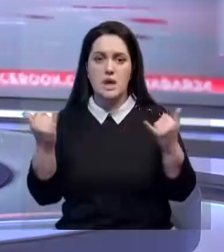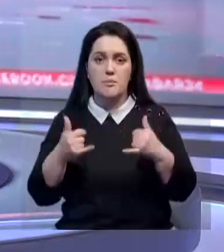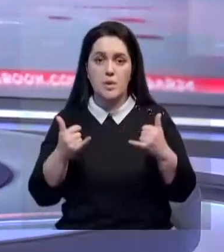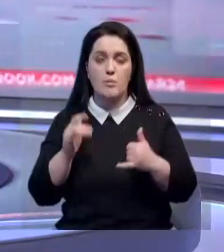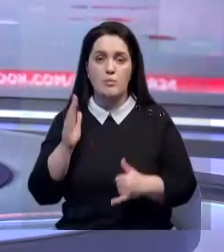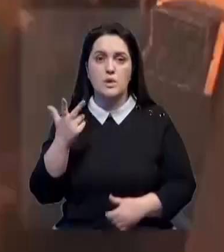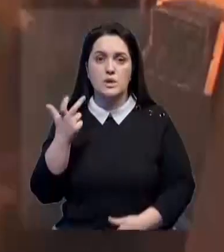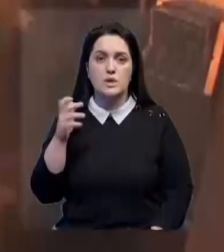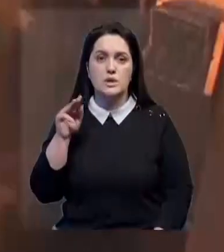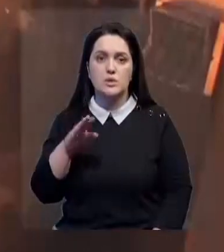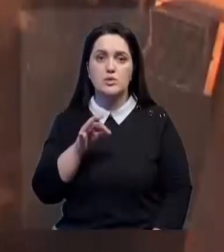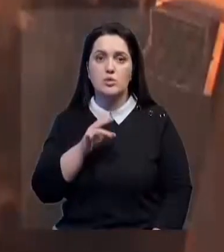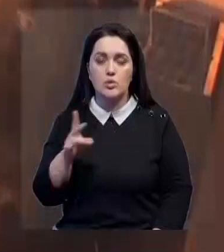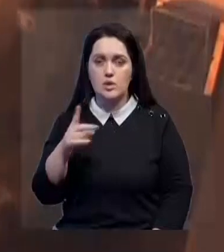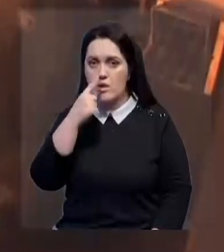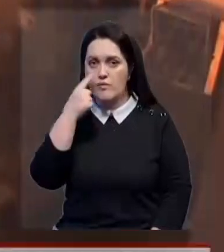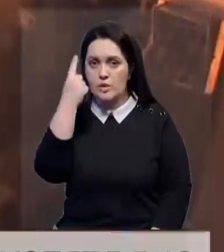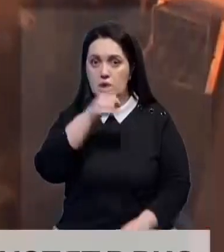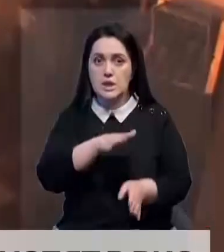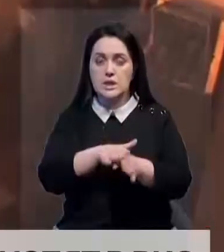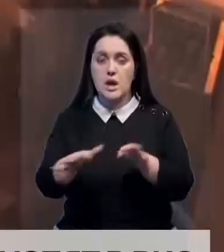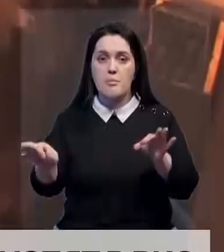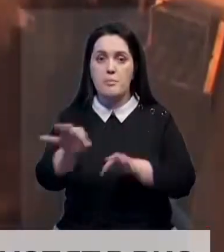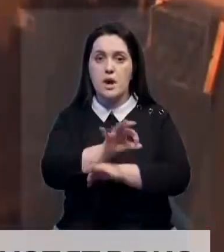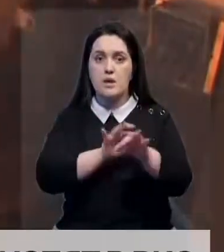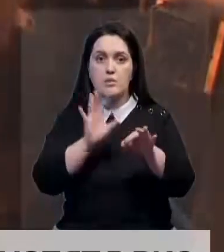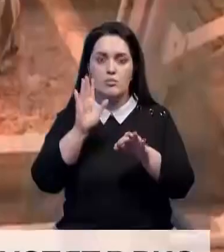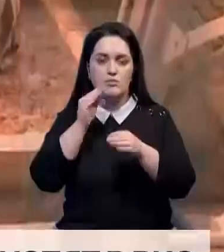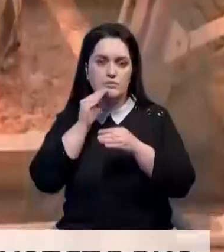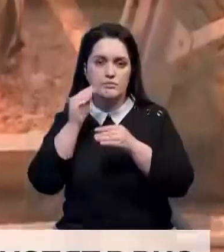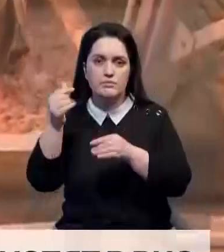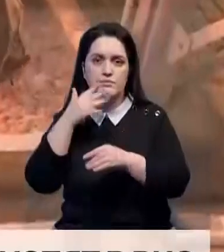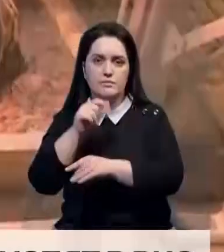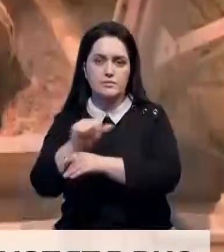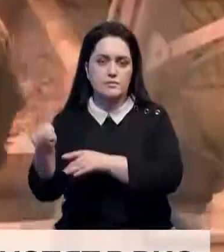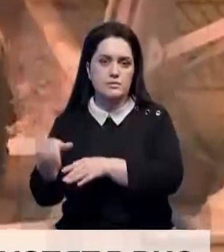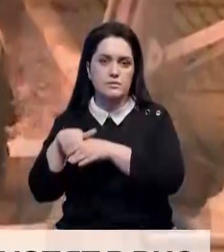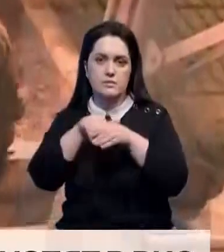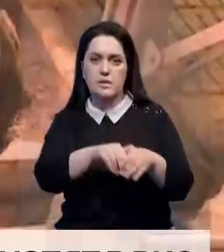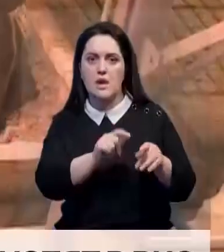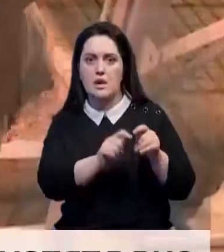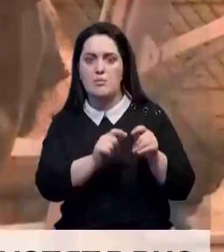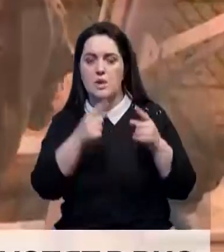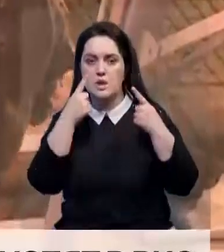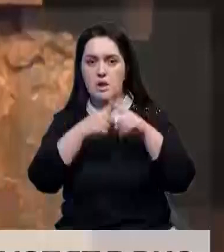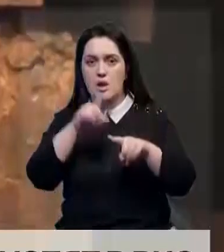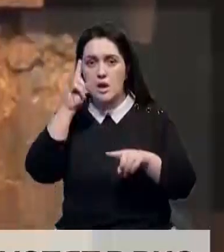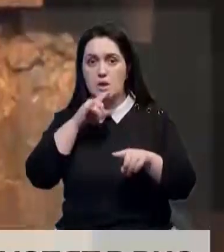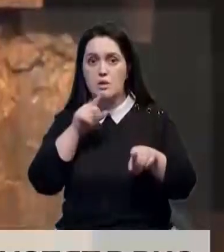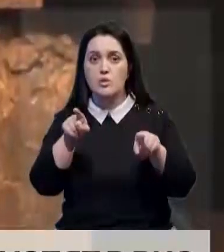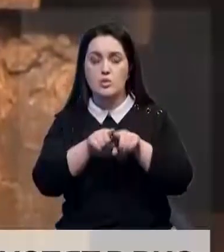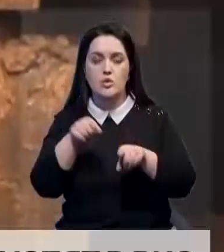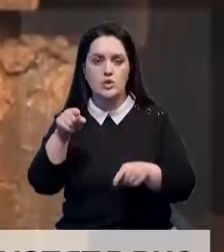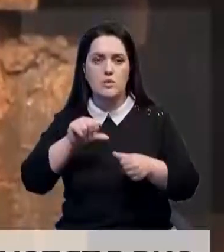составит 300 тысяч тонн продукции в год. Реализация проекта позволит привлечь иностранные инвестиции и новые технологии в Казахстан, а также